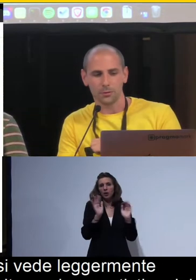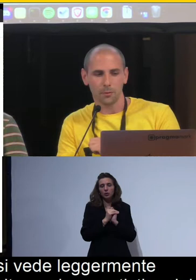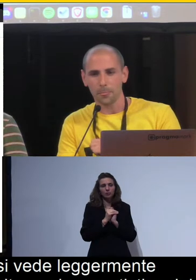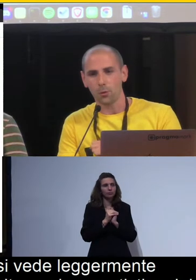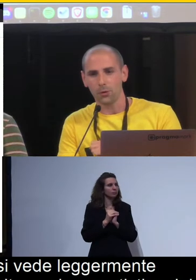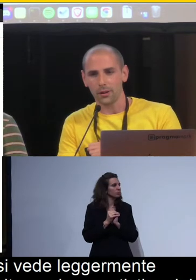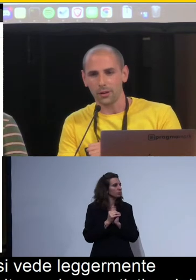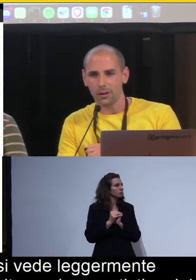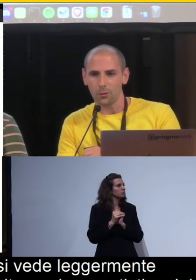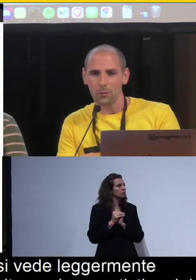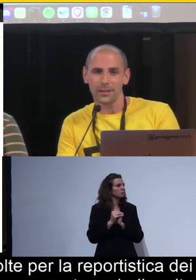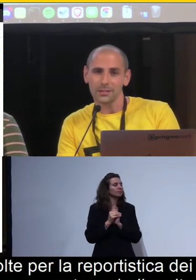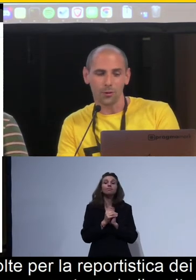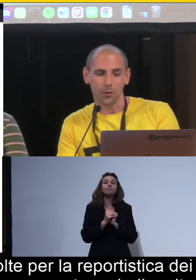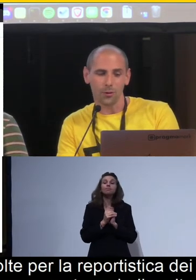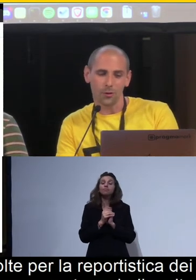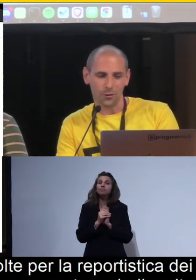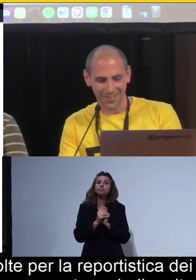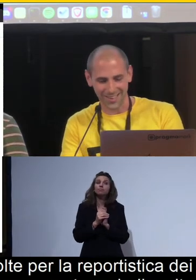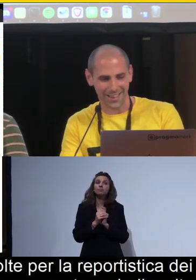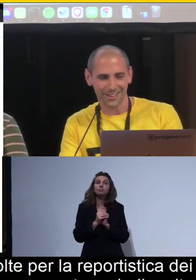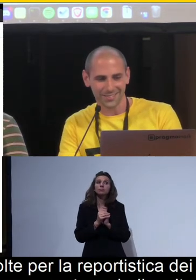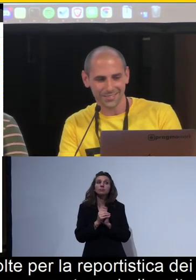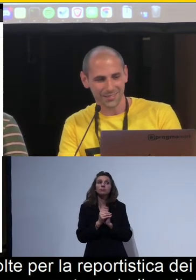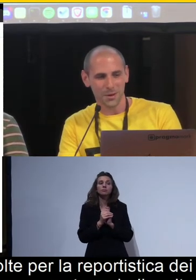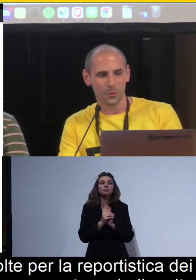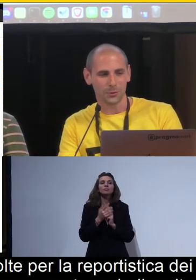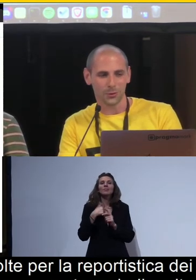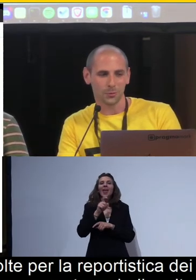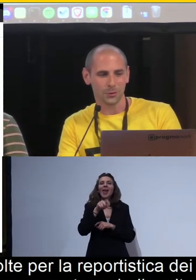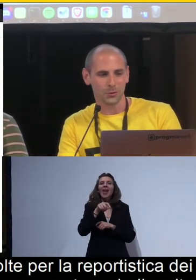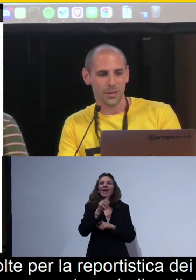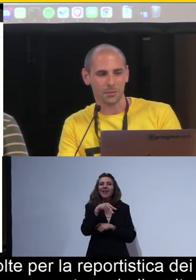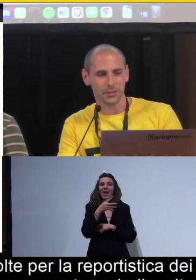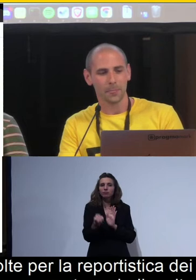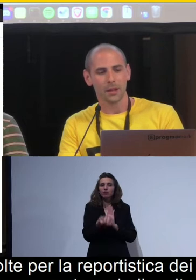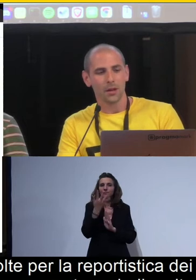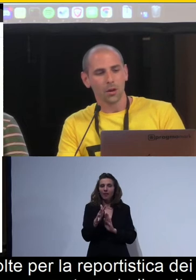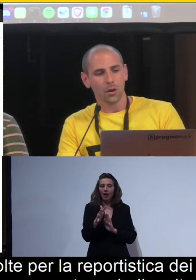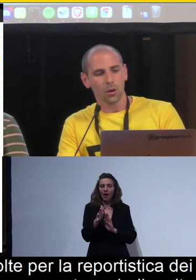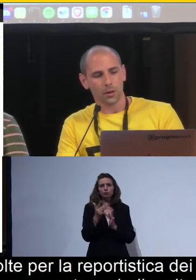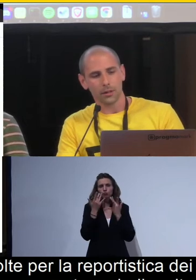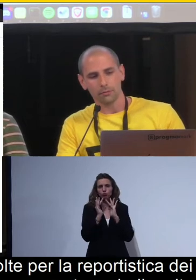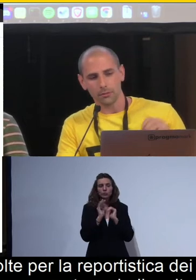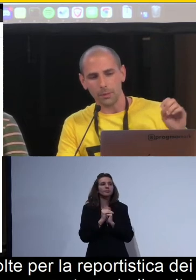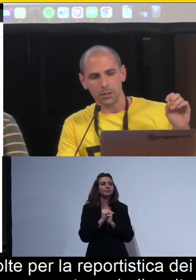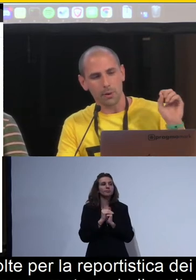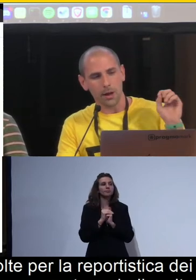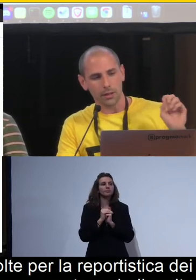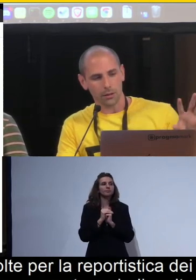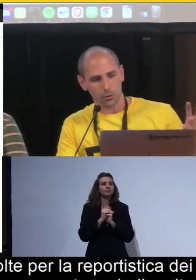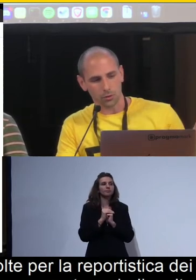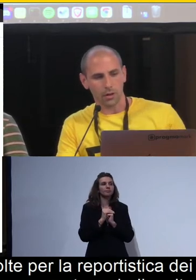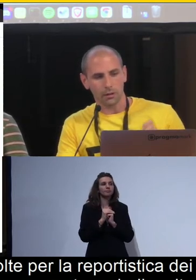creato un bellissimo Excel molto molto semplice con dei